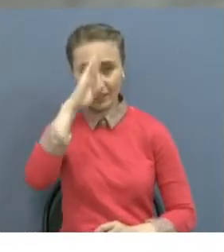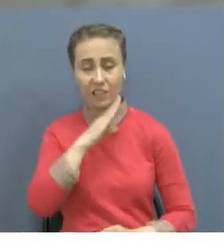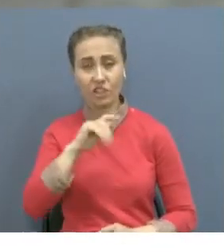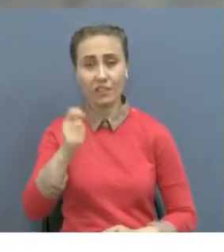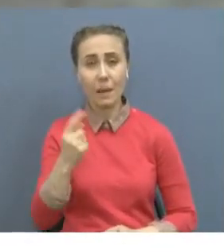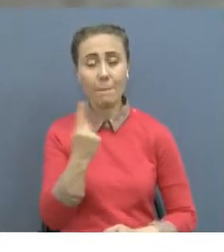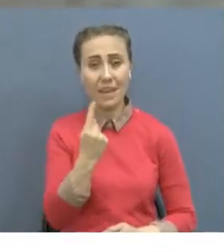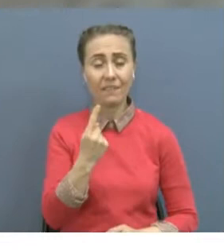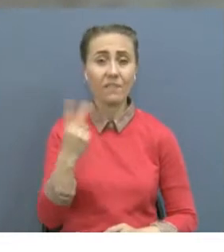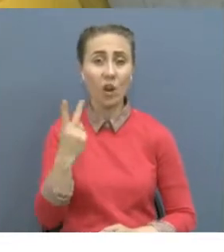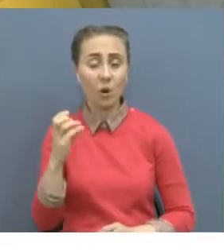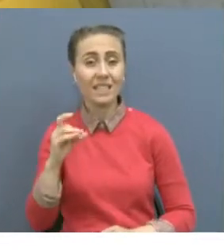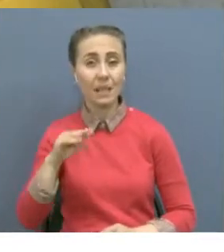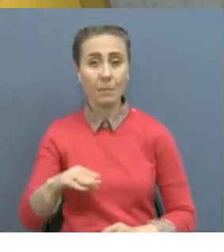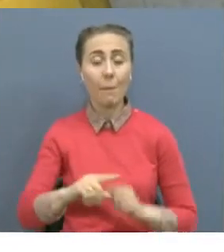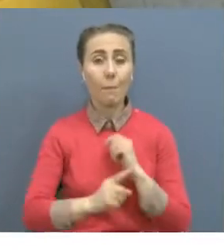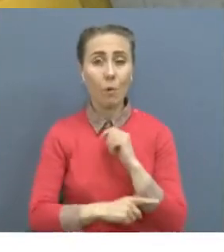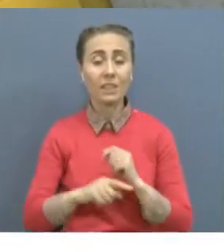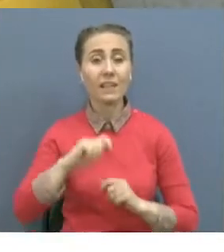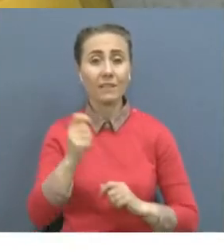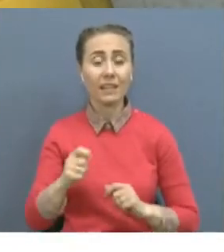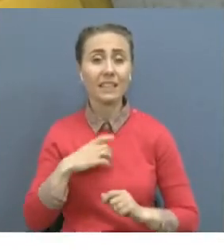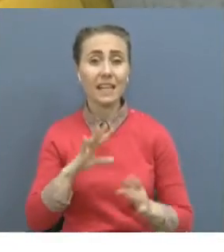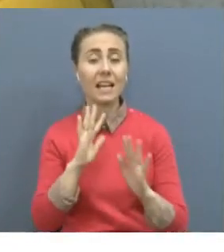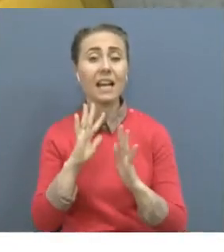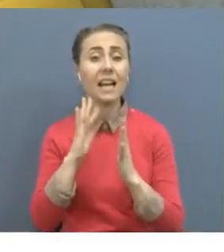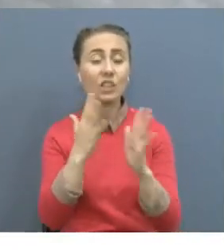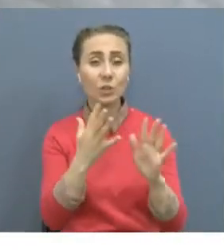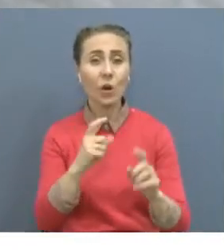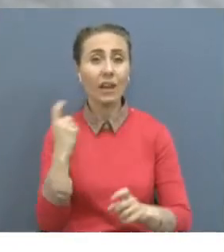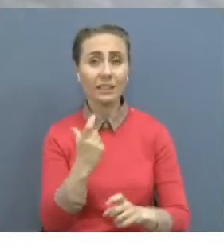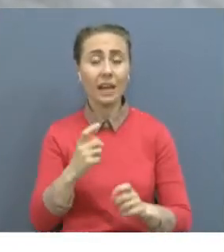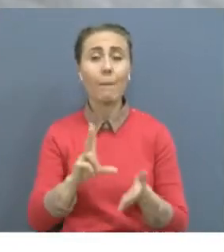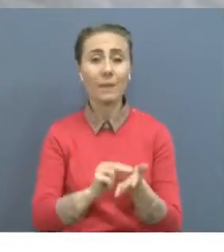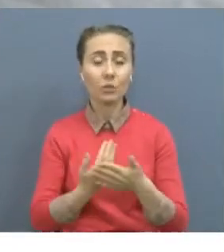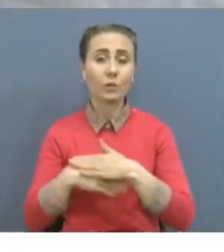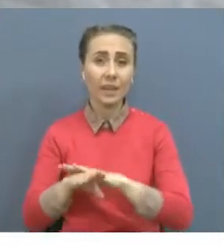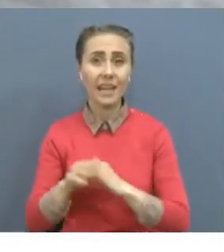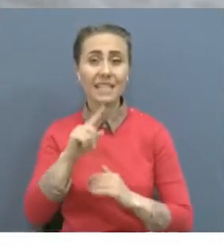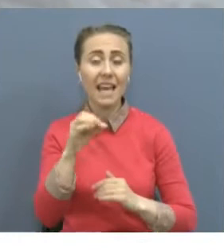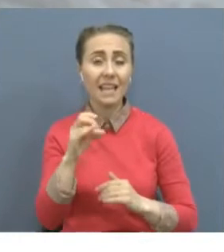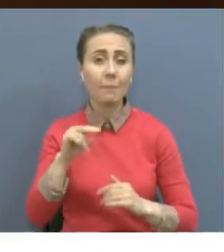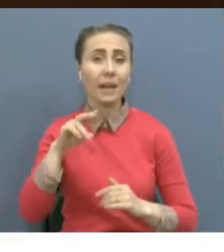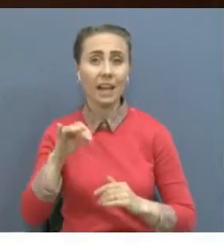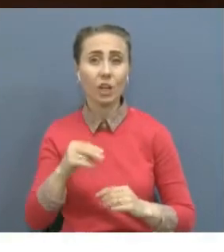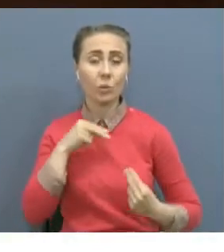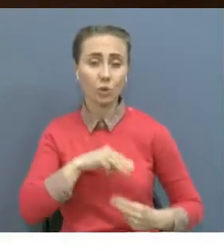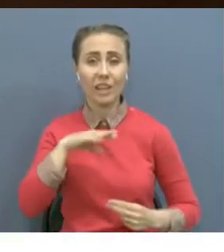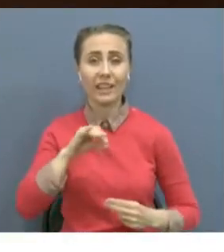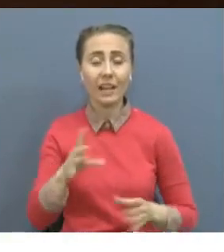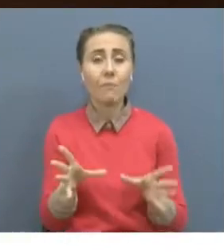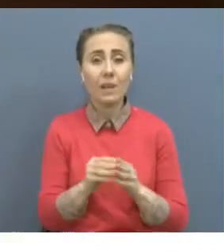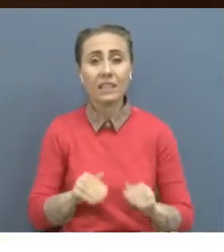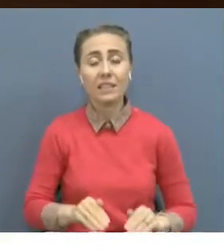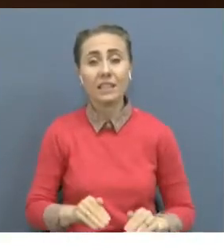бүлдіргалма деген өсетмен байланыстырат. Майданан кен орман шаруашлығына еңбегетіп зенекке шыққан жұбайы зенекамал тыл арда кері. Косарда кер